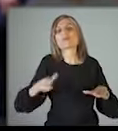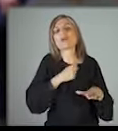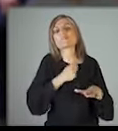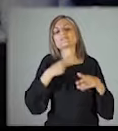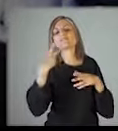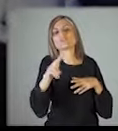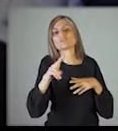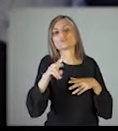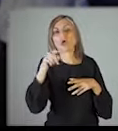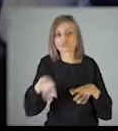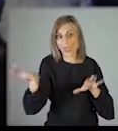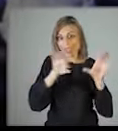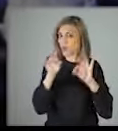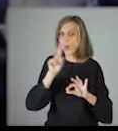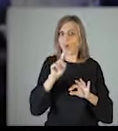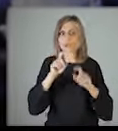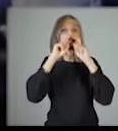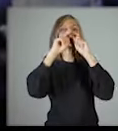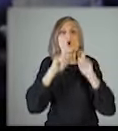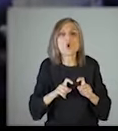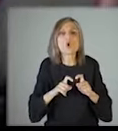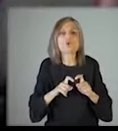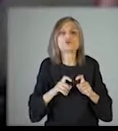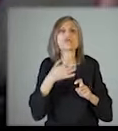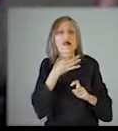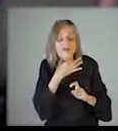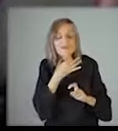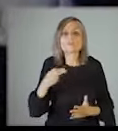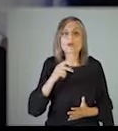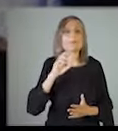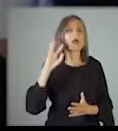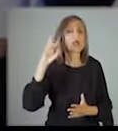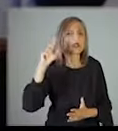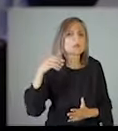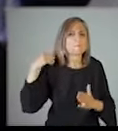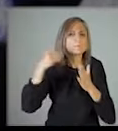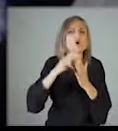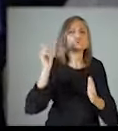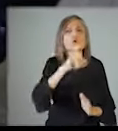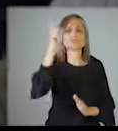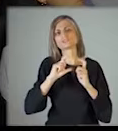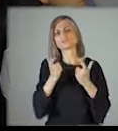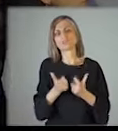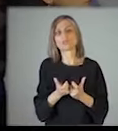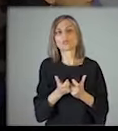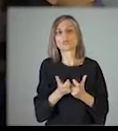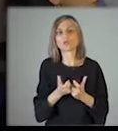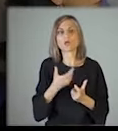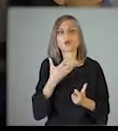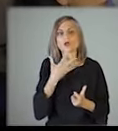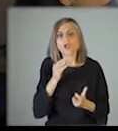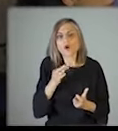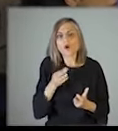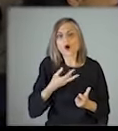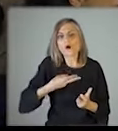είναι επιλογή, είναι χρέος, είναι οφειλή όλων μας. Ο τέος Υπουργός Εξωτερικών τόνισε πως δεν πρόκειται να